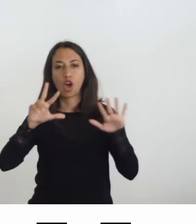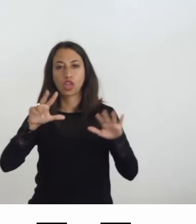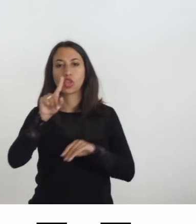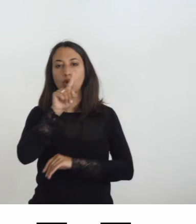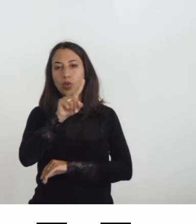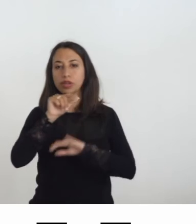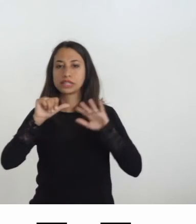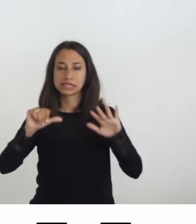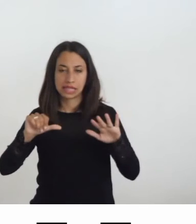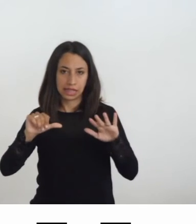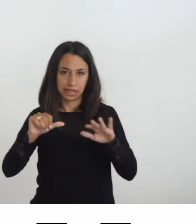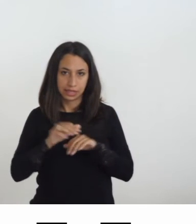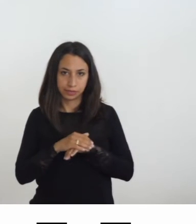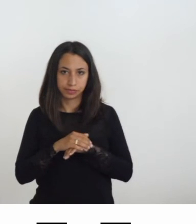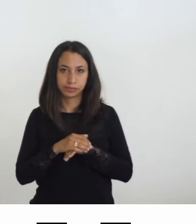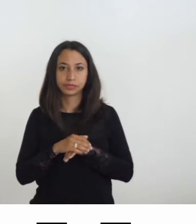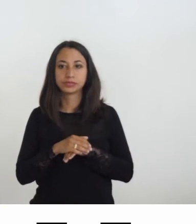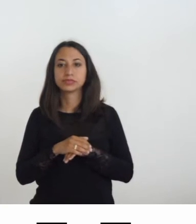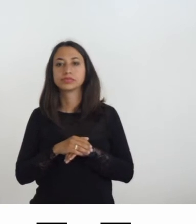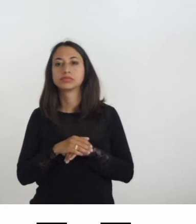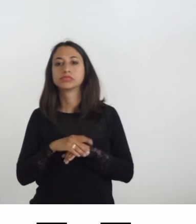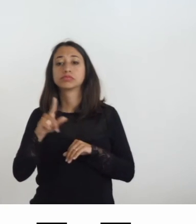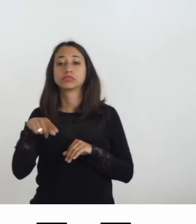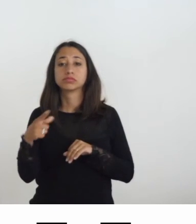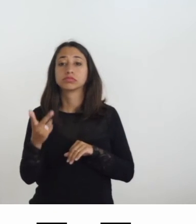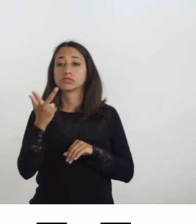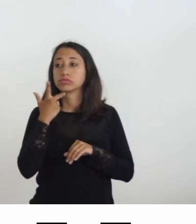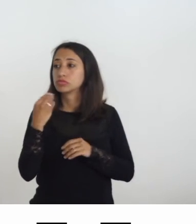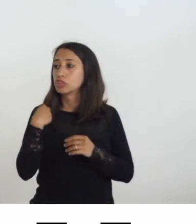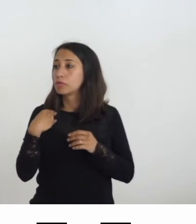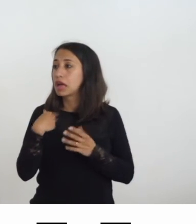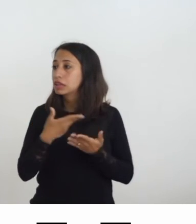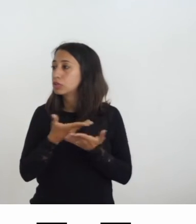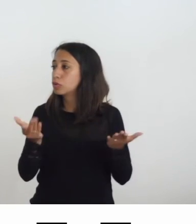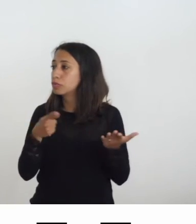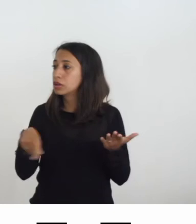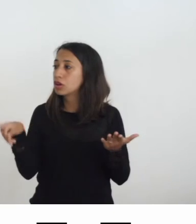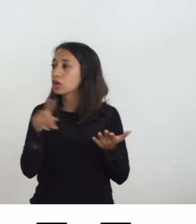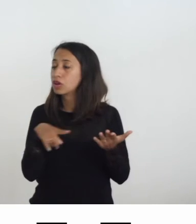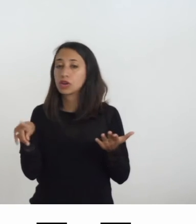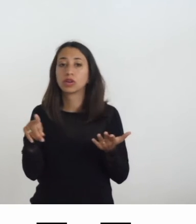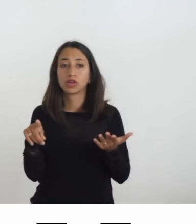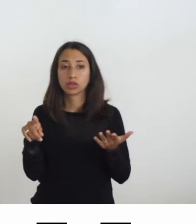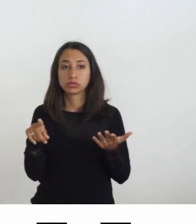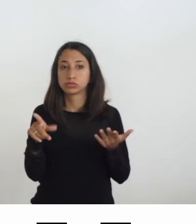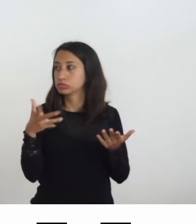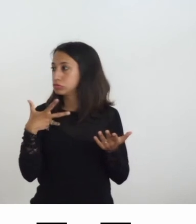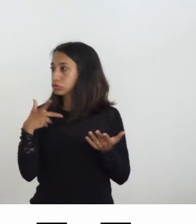poi appunto se ci sono domande dal pubblico fate ok